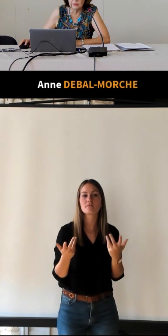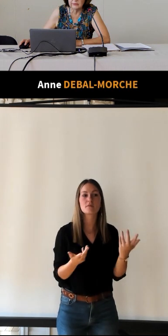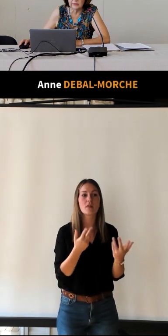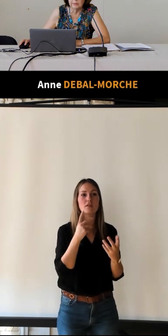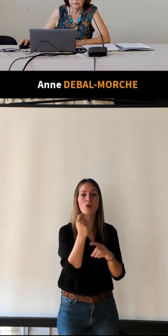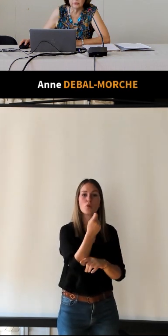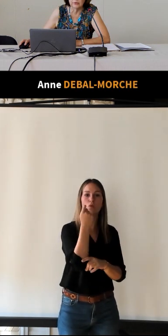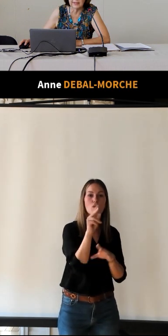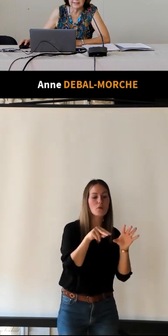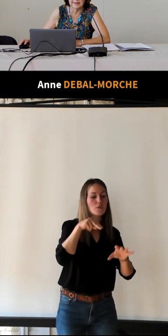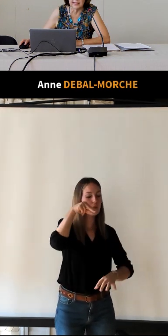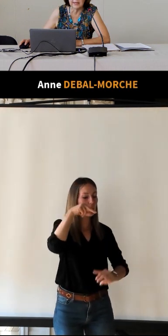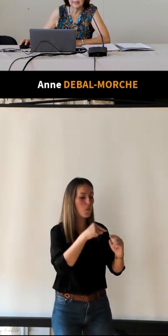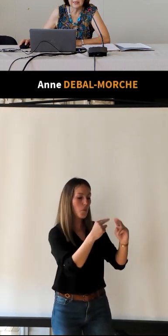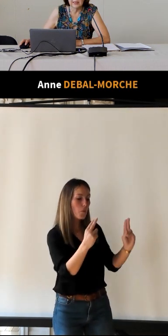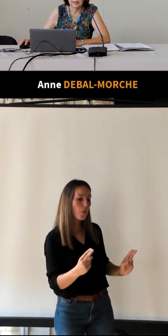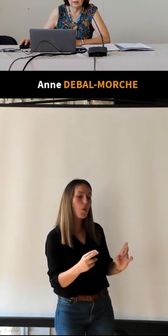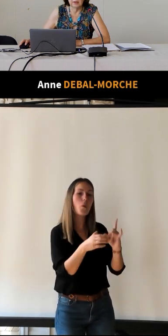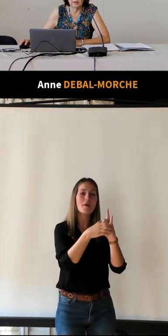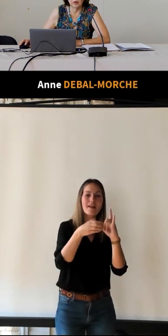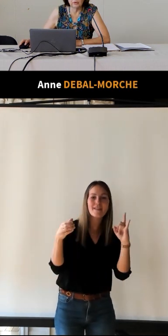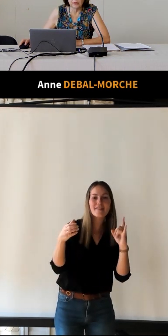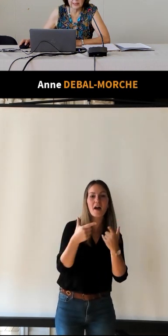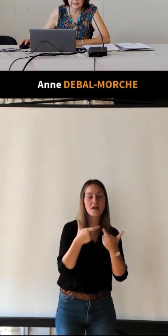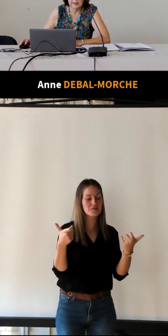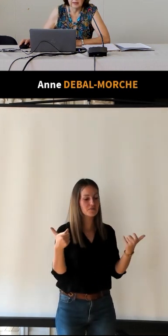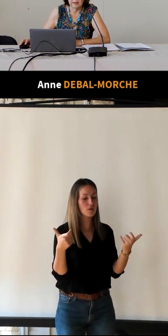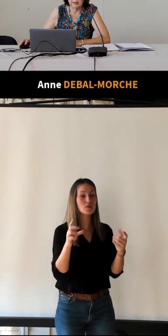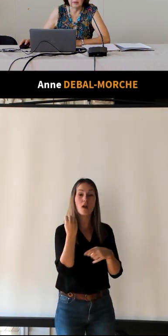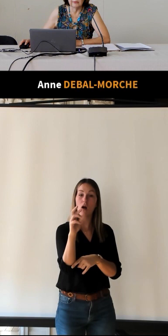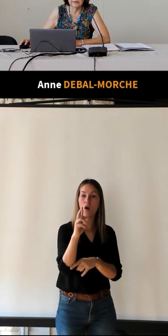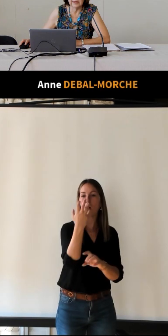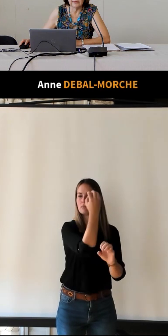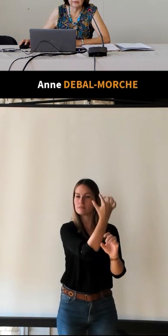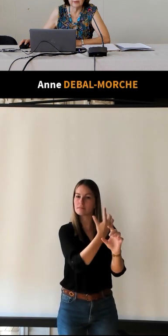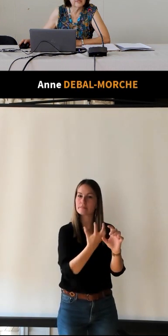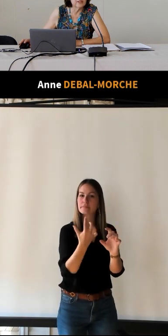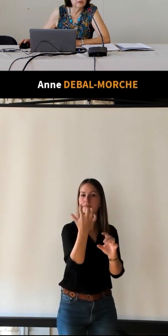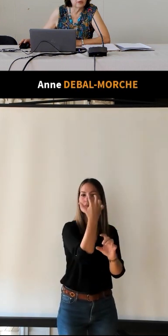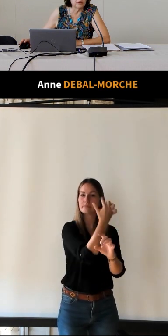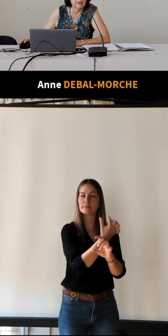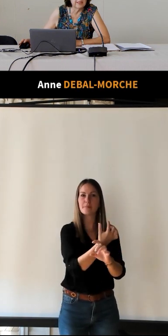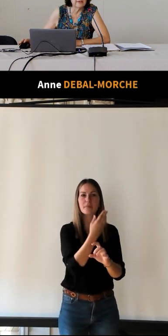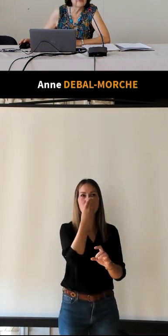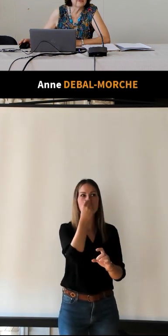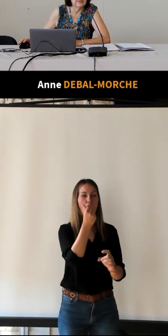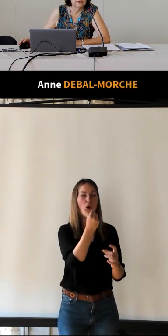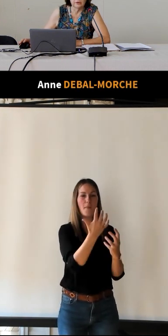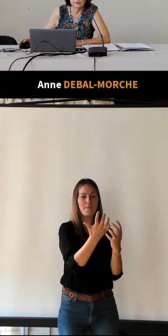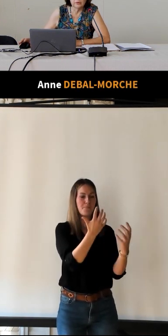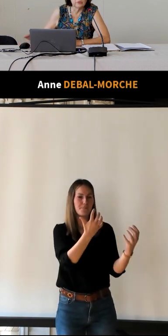de tour, vous avez le pont de tour et la cathédrale, en doré, vous avez une impression en relief